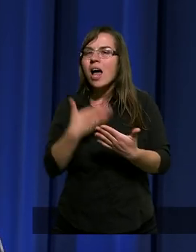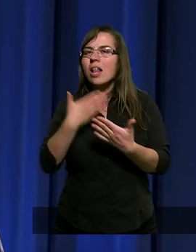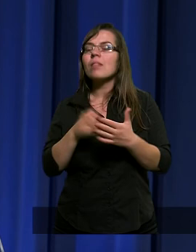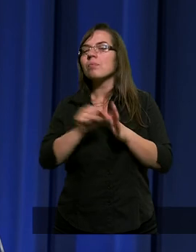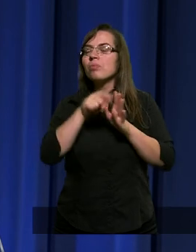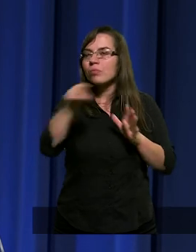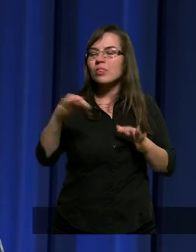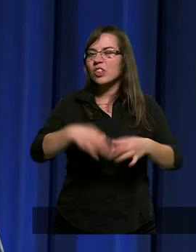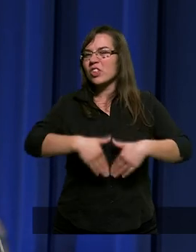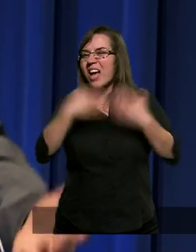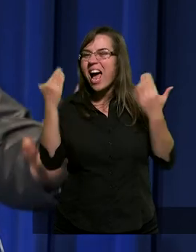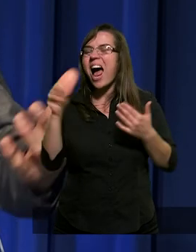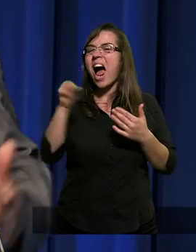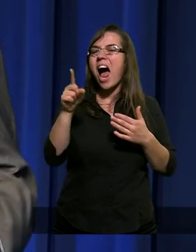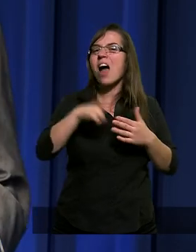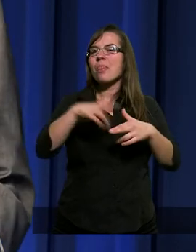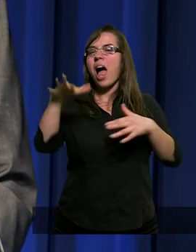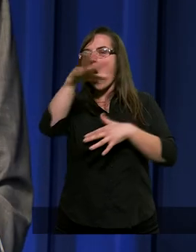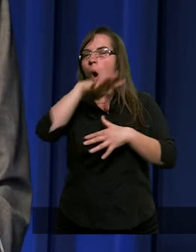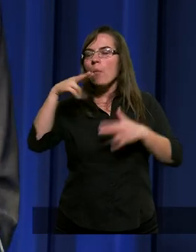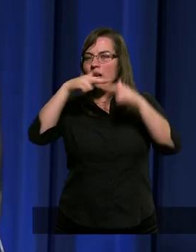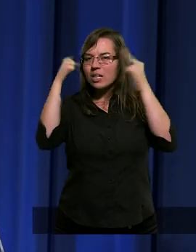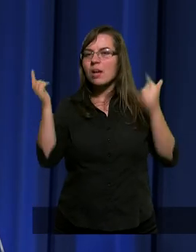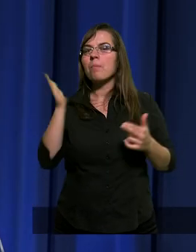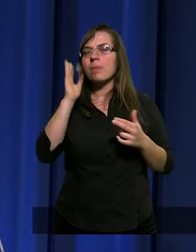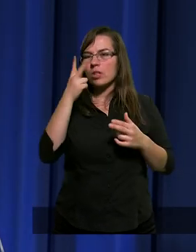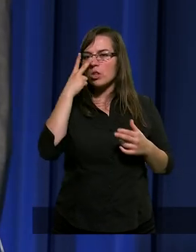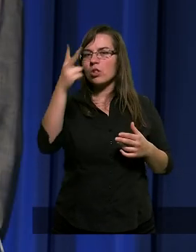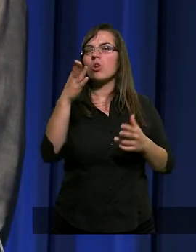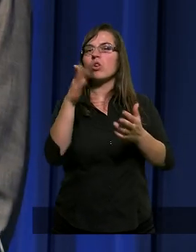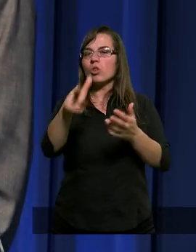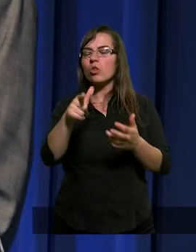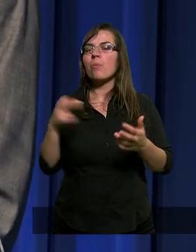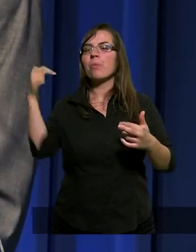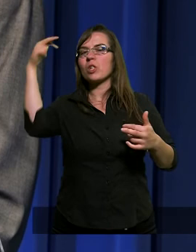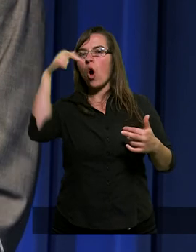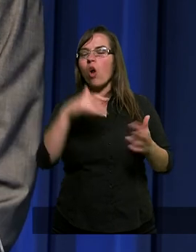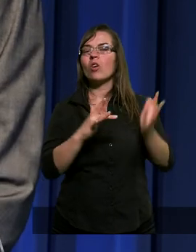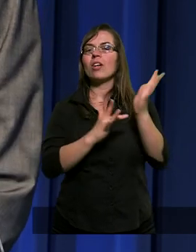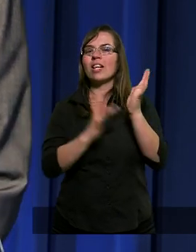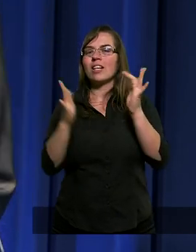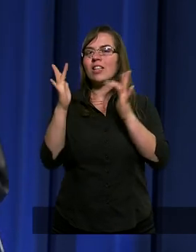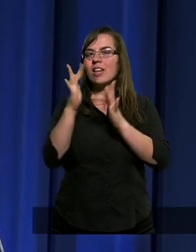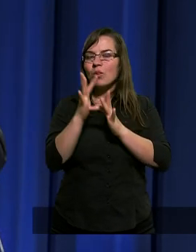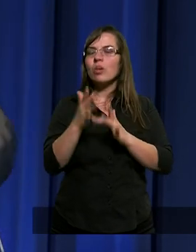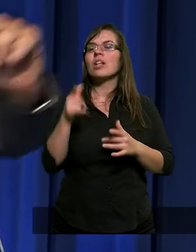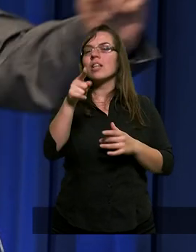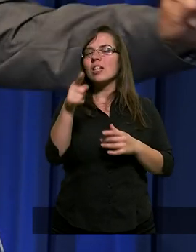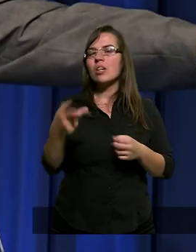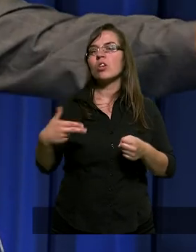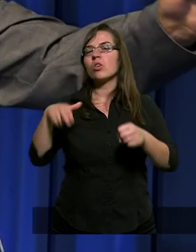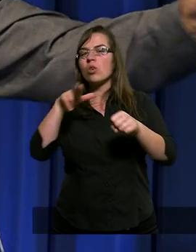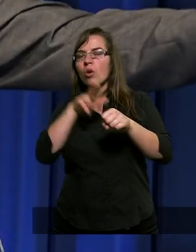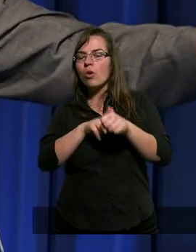tego dnia, kiedy na obłokach niebieskich zobaczymy Go przychodzącego po tych,